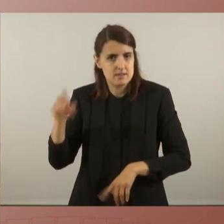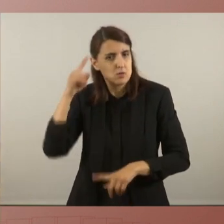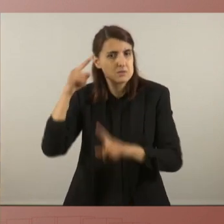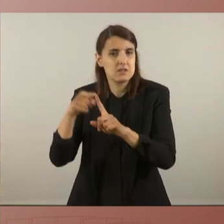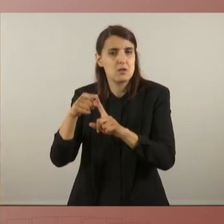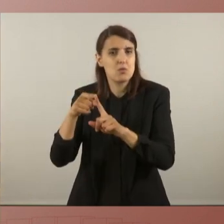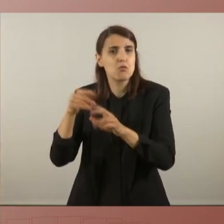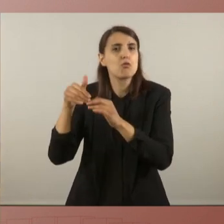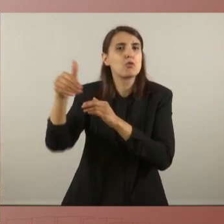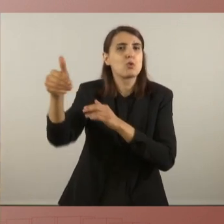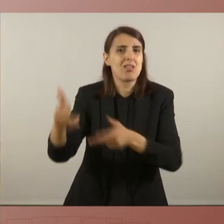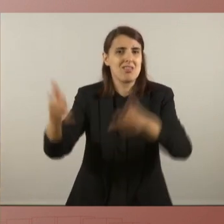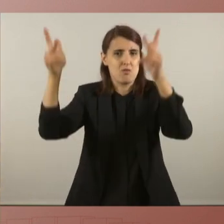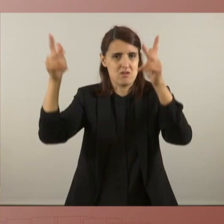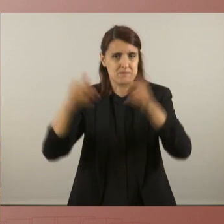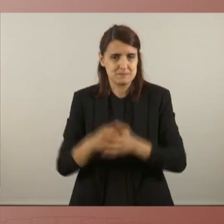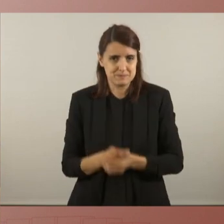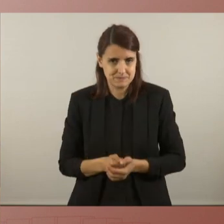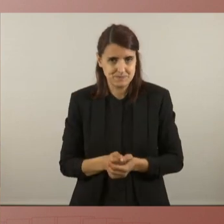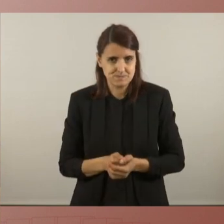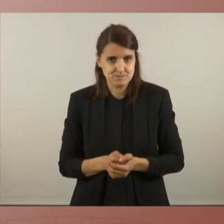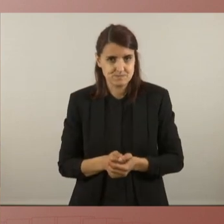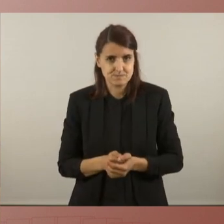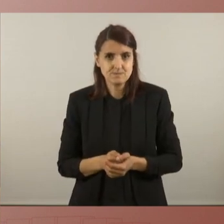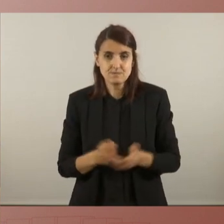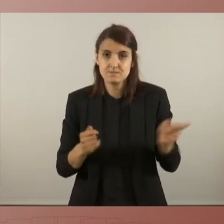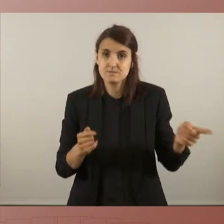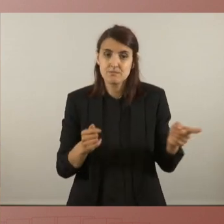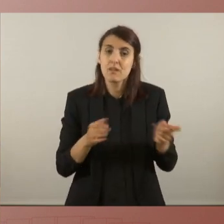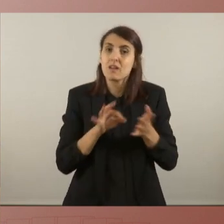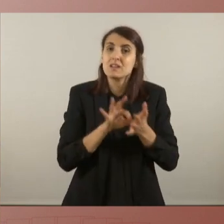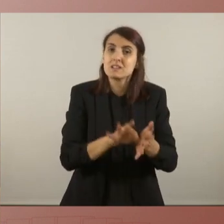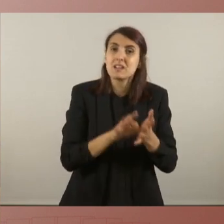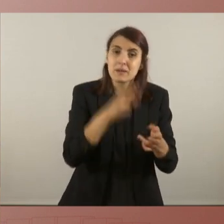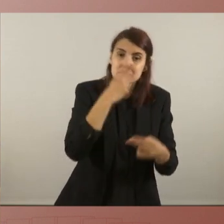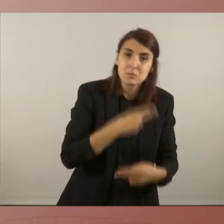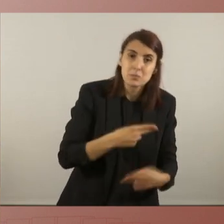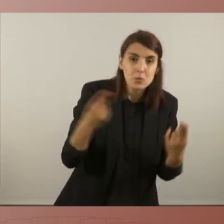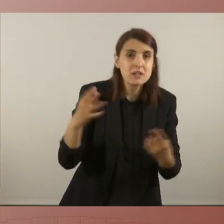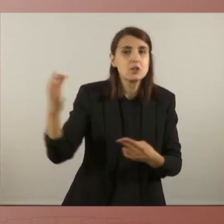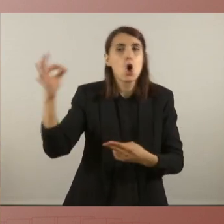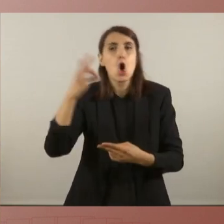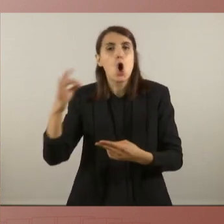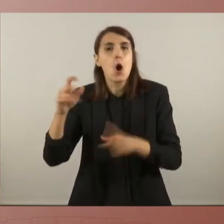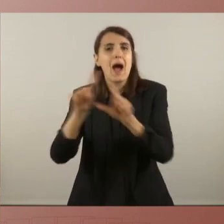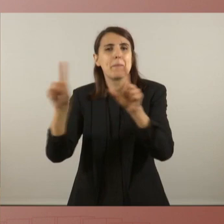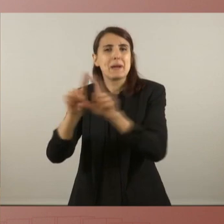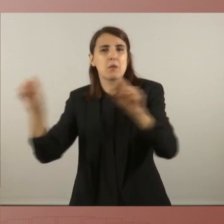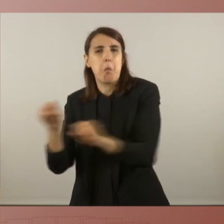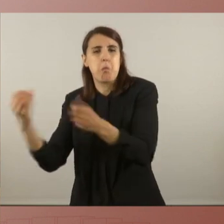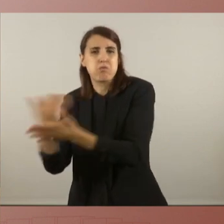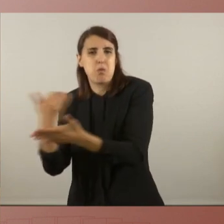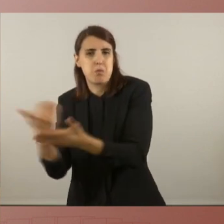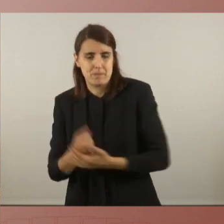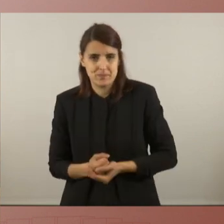amb llibertat. I com que no serà el mateix si invertim en serveis públics o en fortunes privades si fem polítiques educatives